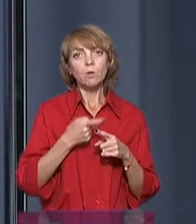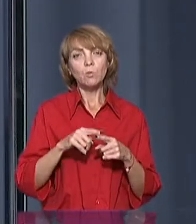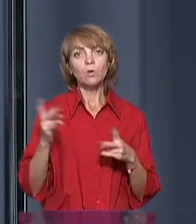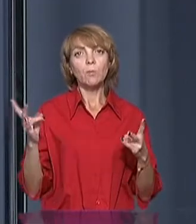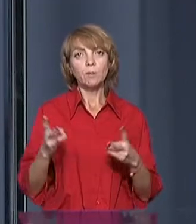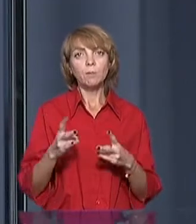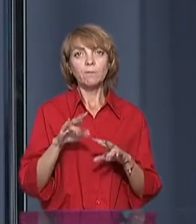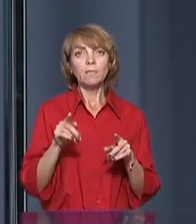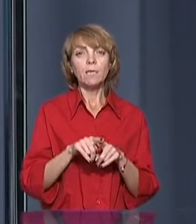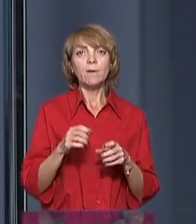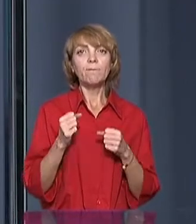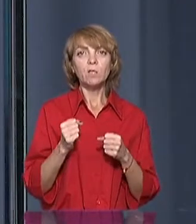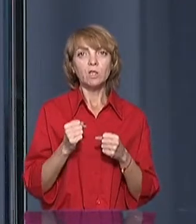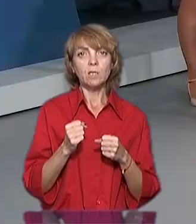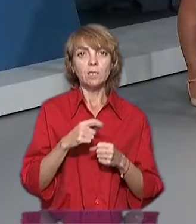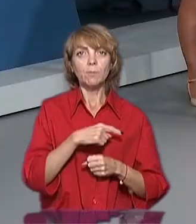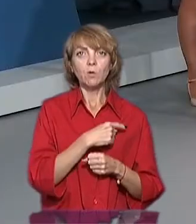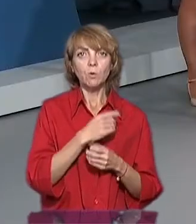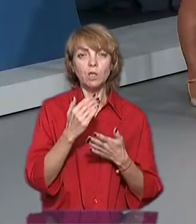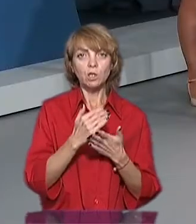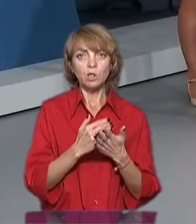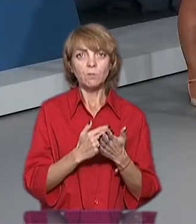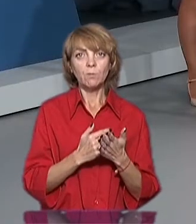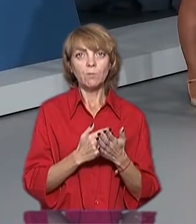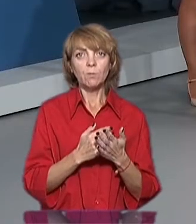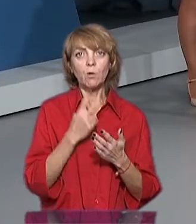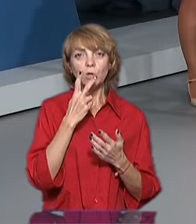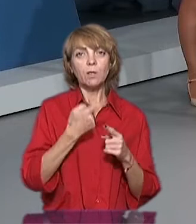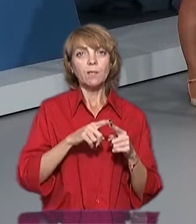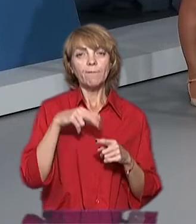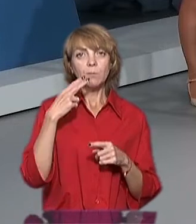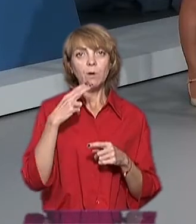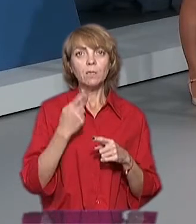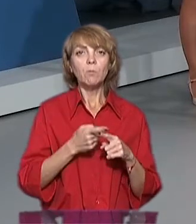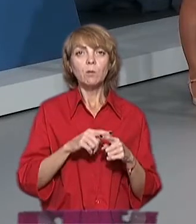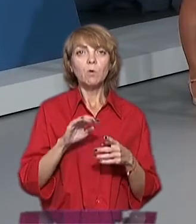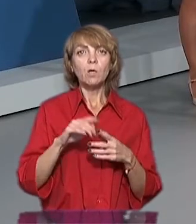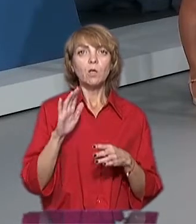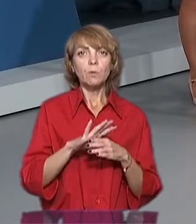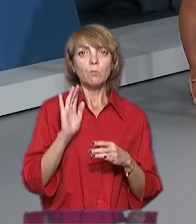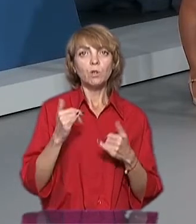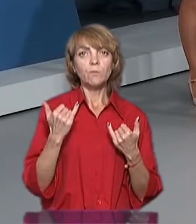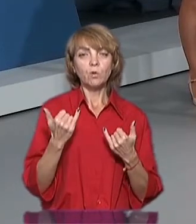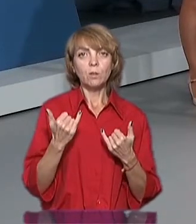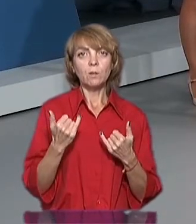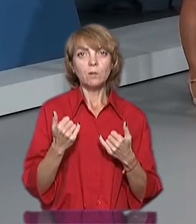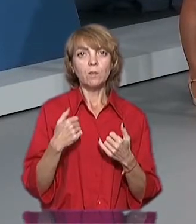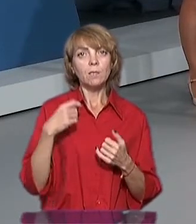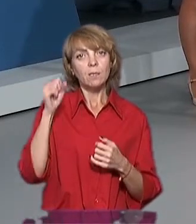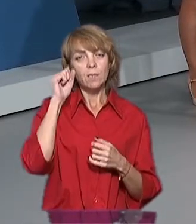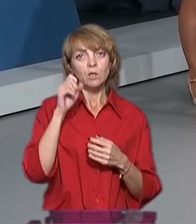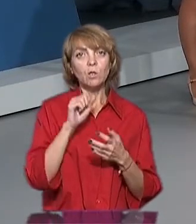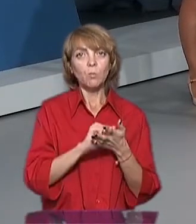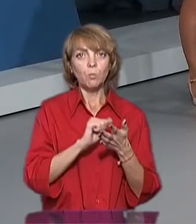що необхідно все-таки вирішувати температурний режим, обращаємо на це внимание, і тому це розпорядження буде сьогодні, я надеюсь,